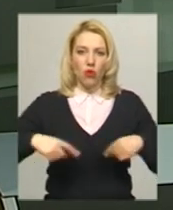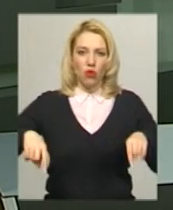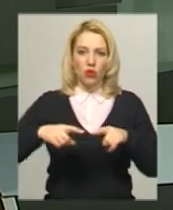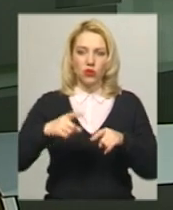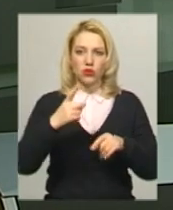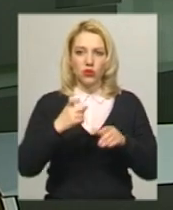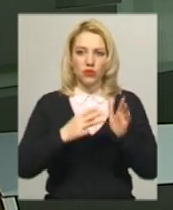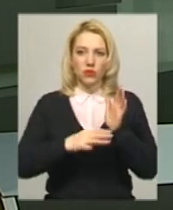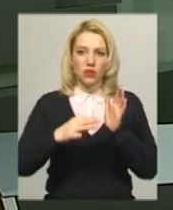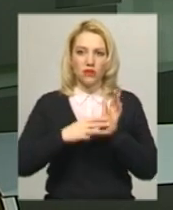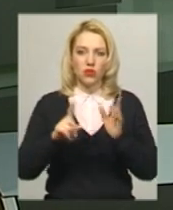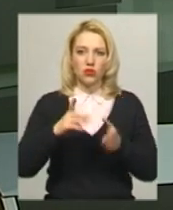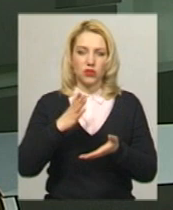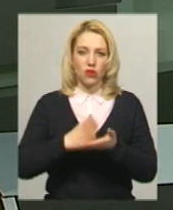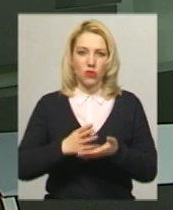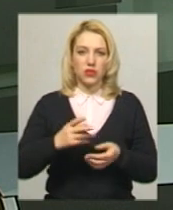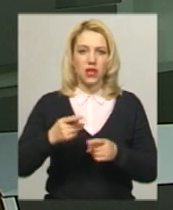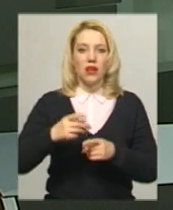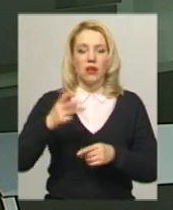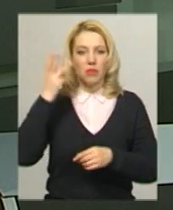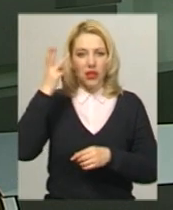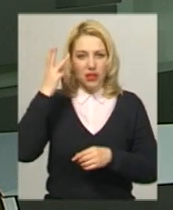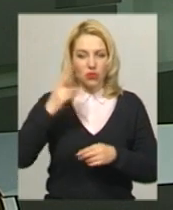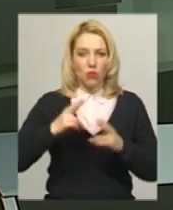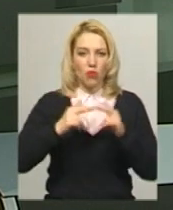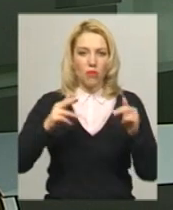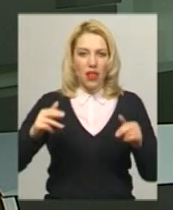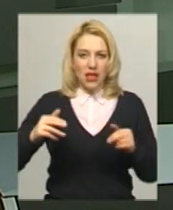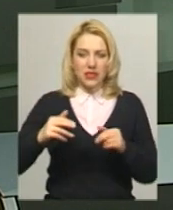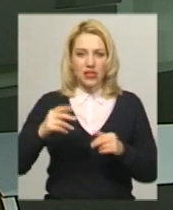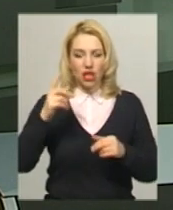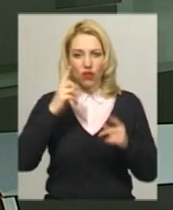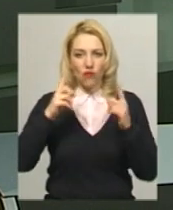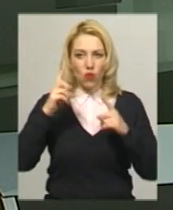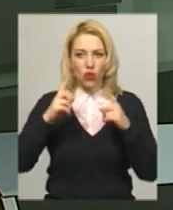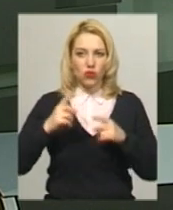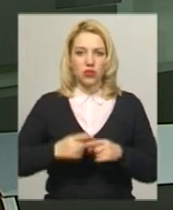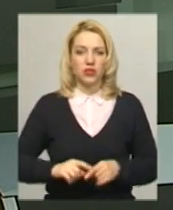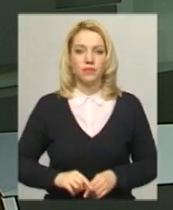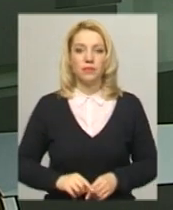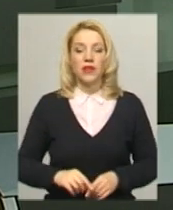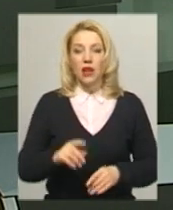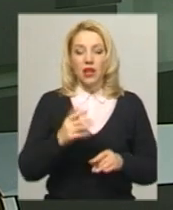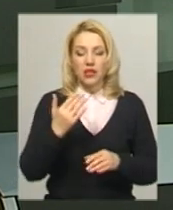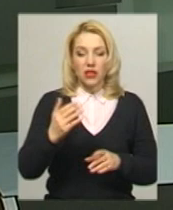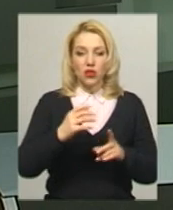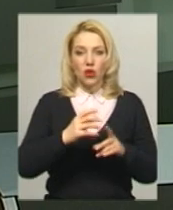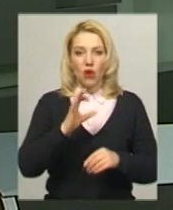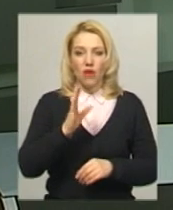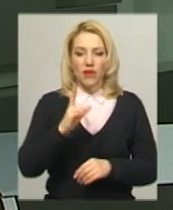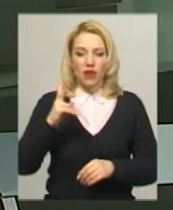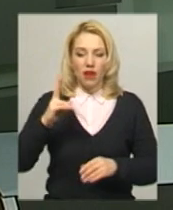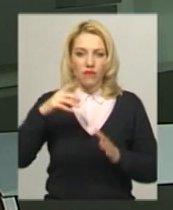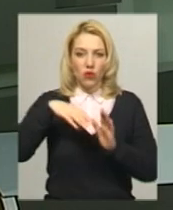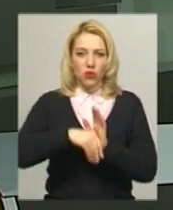що знаходиться в приміщенні Хмельницького палацу творчості у Хмельницькому, розповідає голова округу Марина Олійник. Каже, до їхнього ВК входить